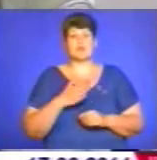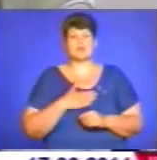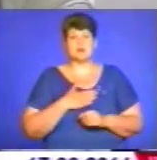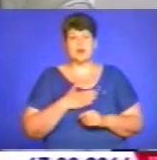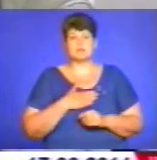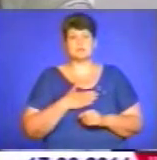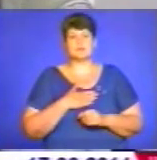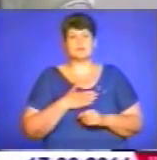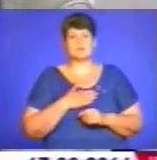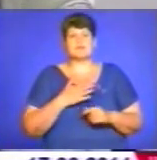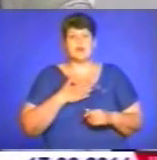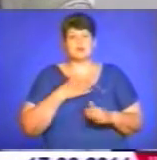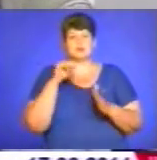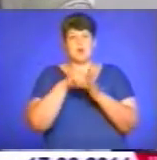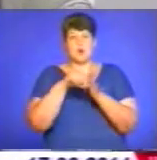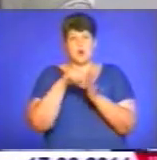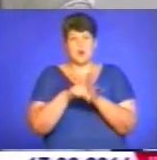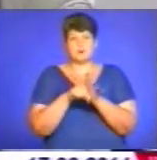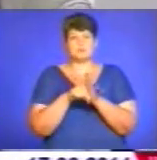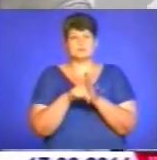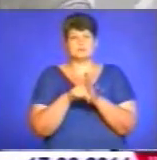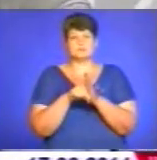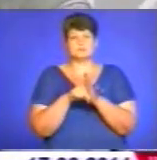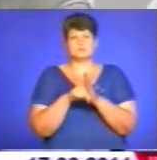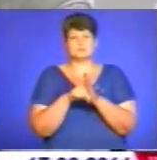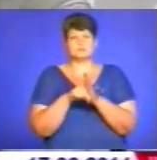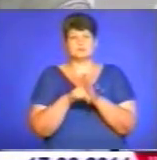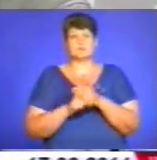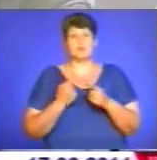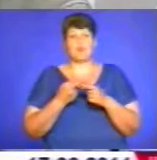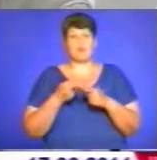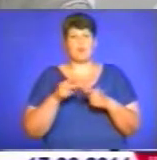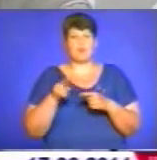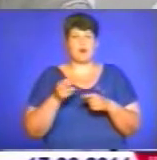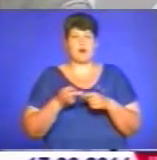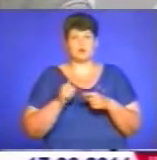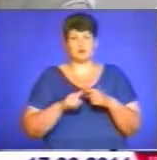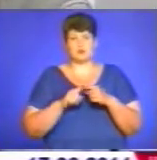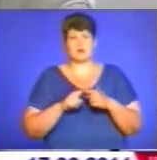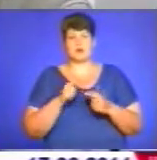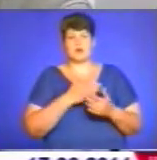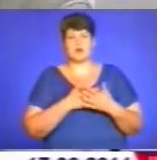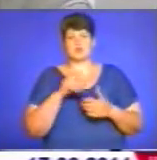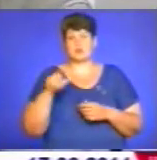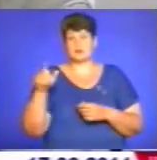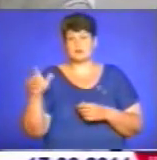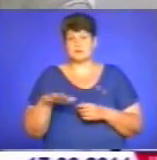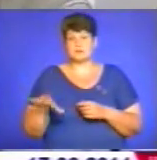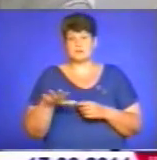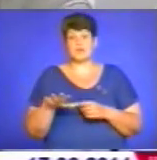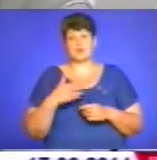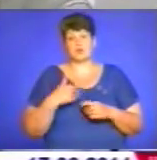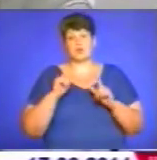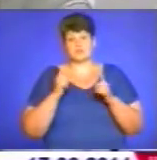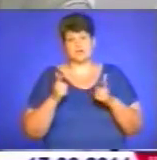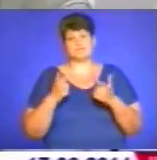про яка наша роль по цих гражданах. Наприклад, ми вже в «Солідарність»